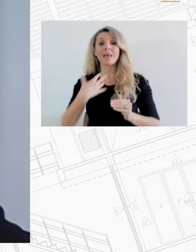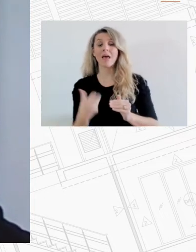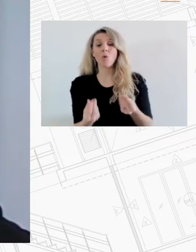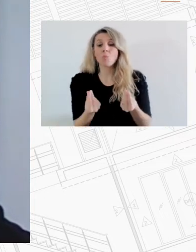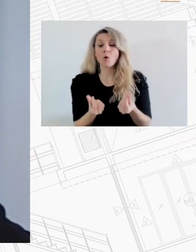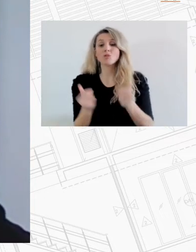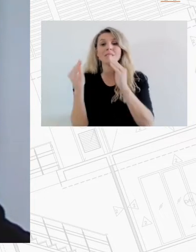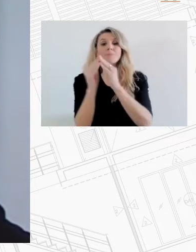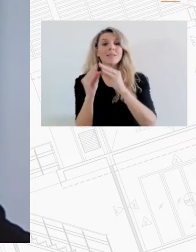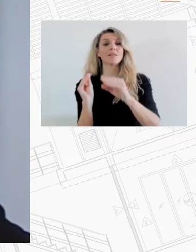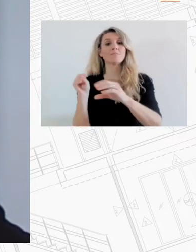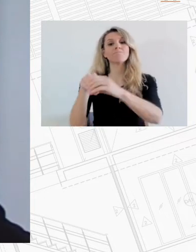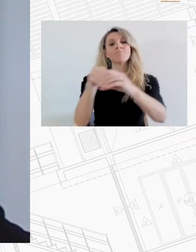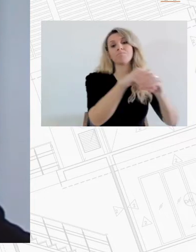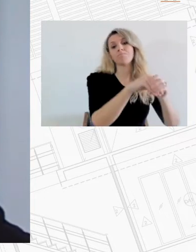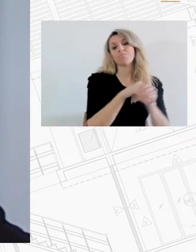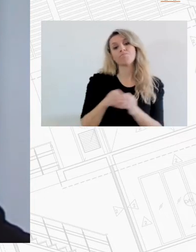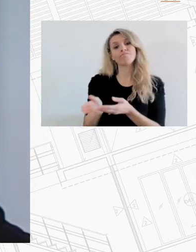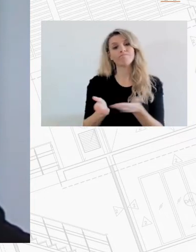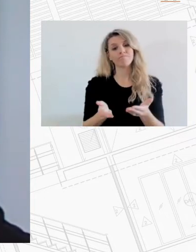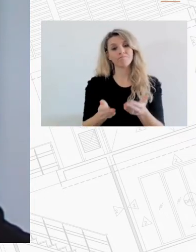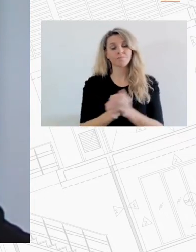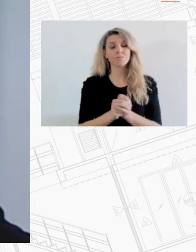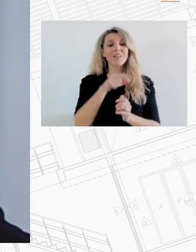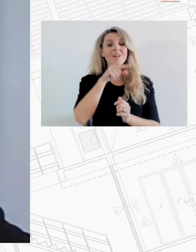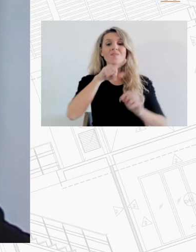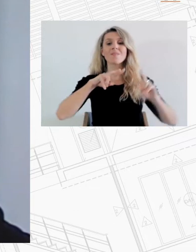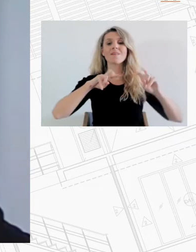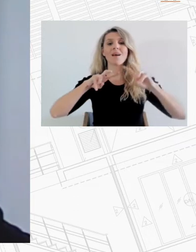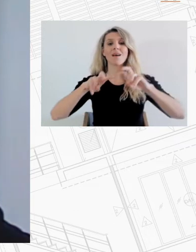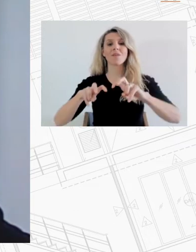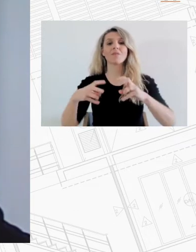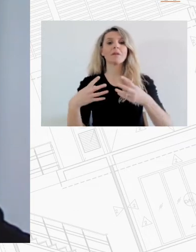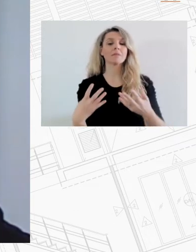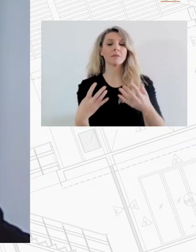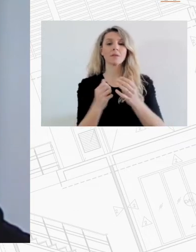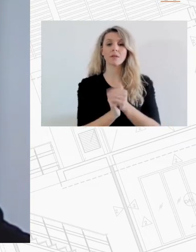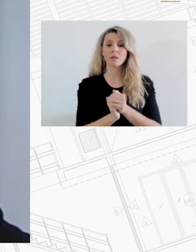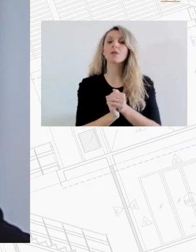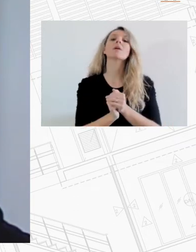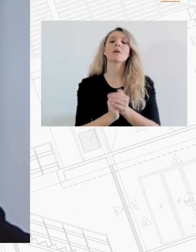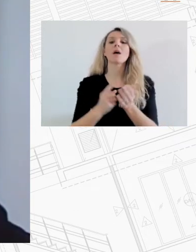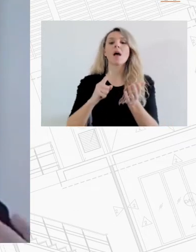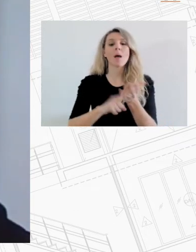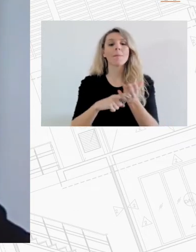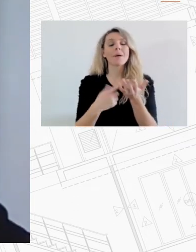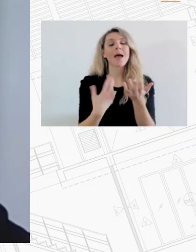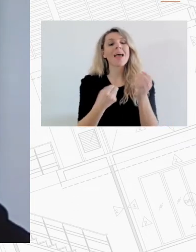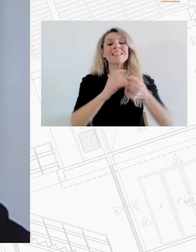Η έρευνα αυτή επίσης μας υποστήριξε να σχεδιάσουμε παρεμβάσεις και μέτρα βάσης στοιχείων.